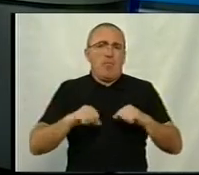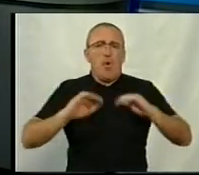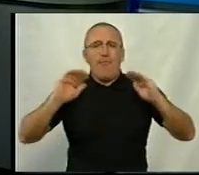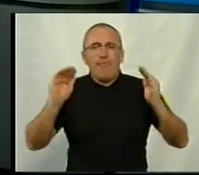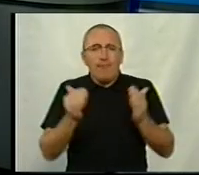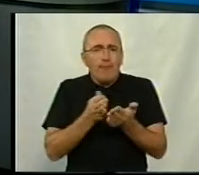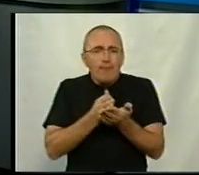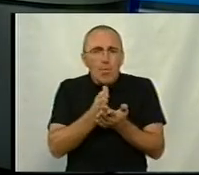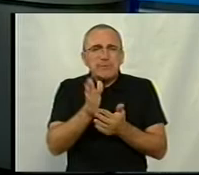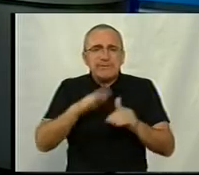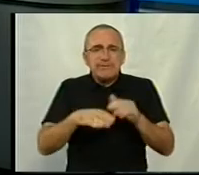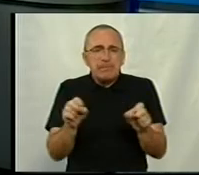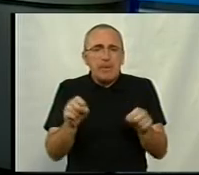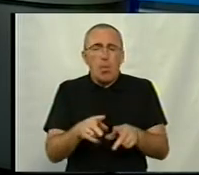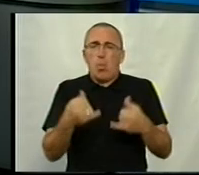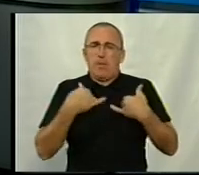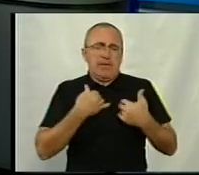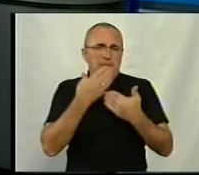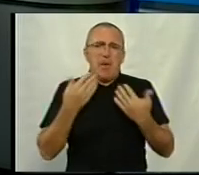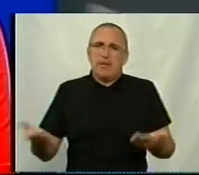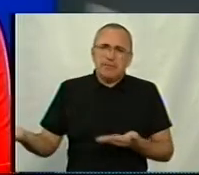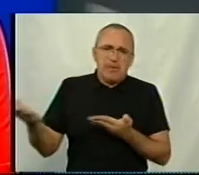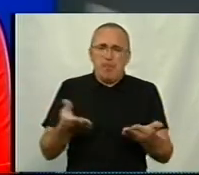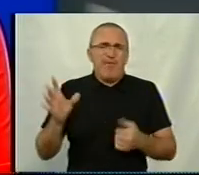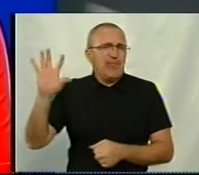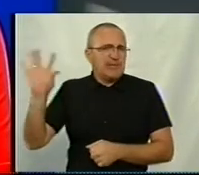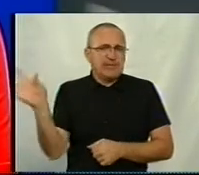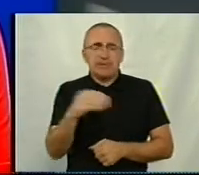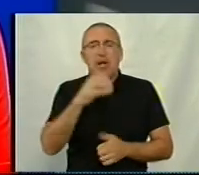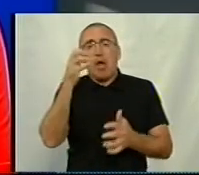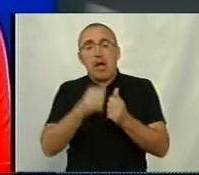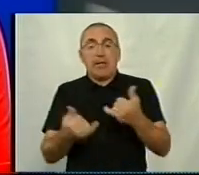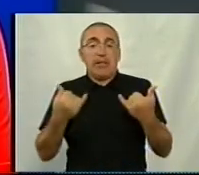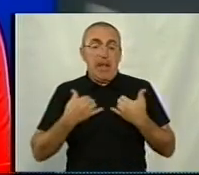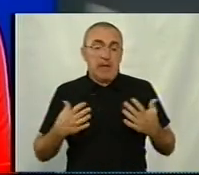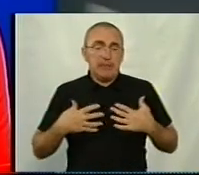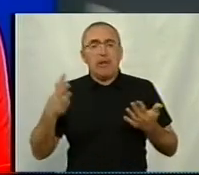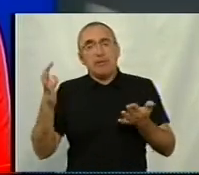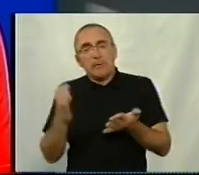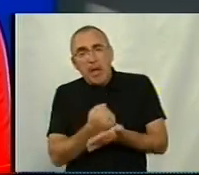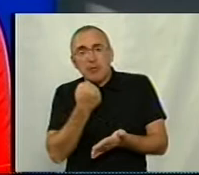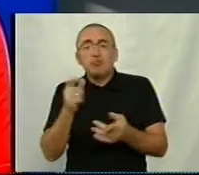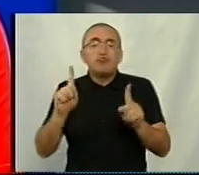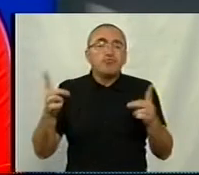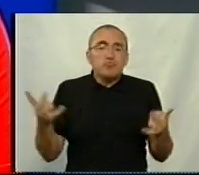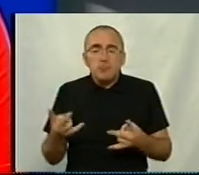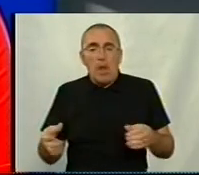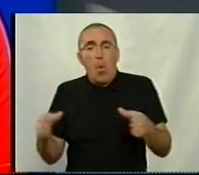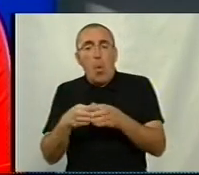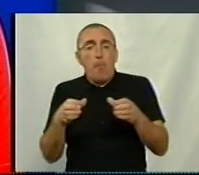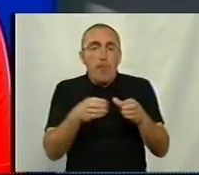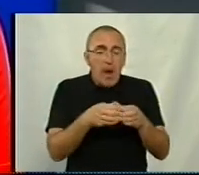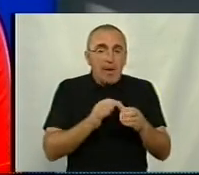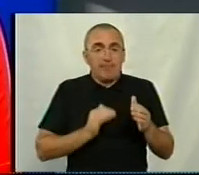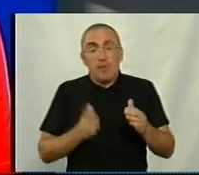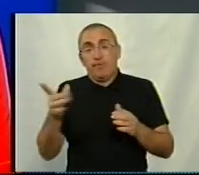спеціалізації у нас немає. Ми запрошуємо абсолютно всіх. Кажди для себе знайде необхідний розділ, необхідну кампанію, з